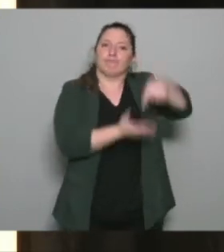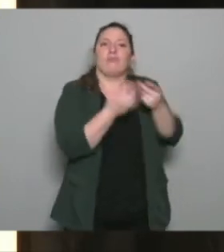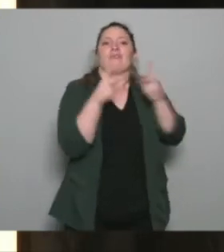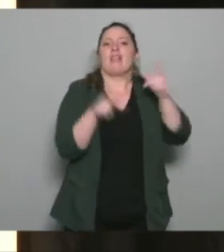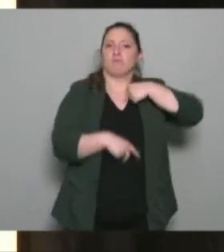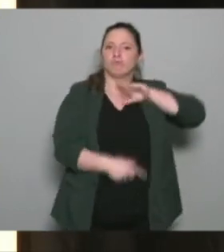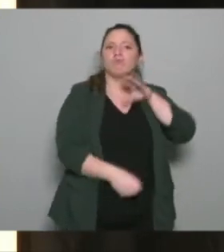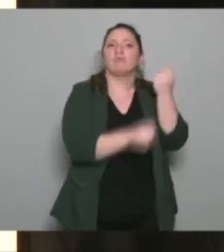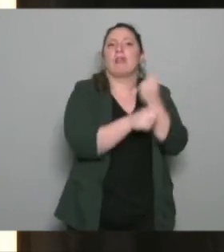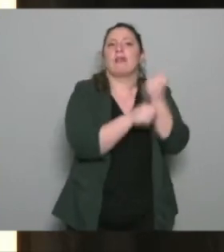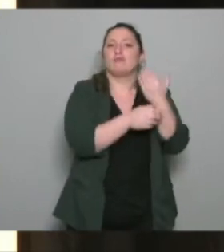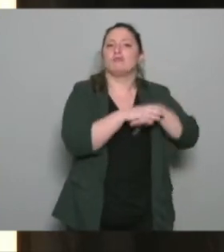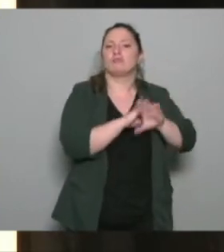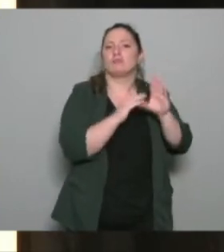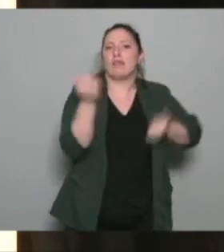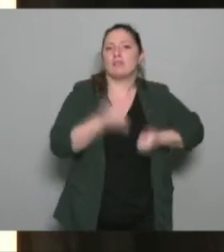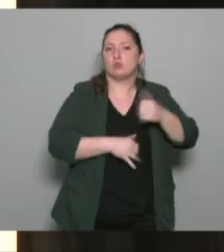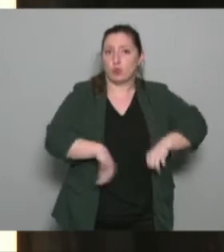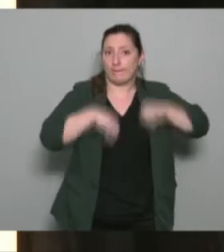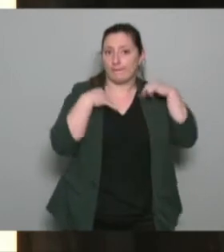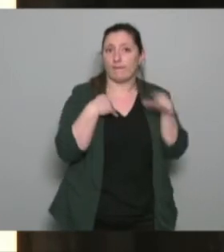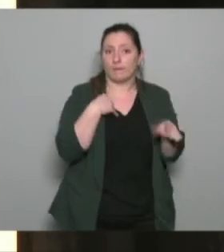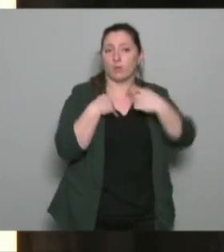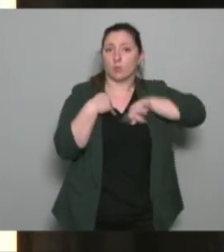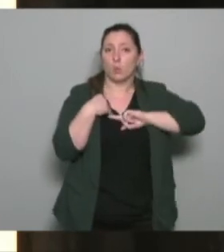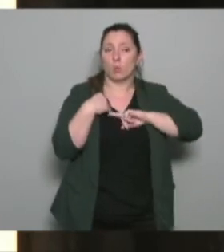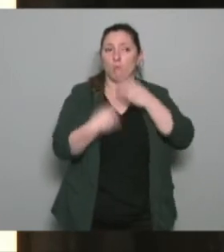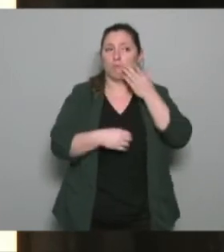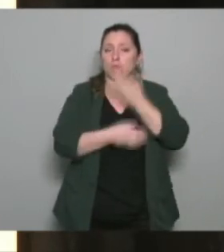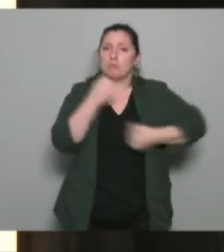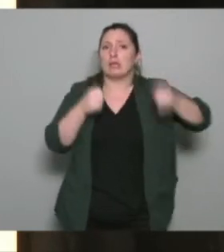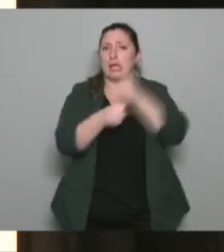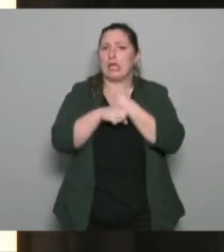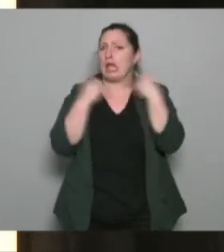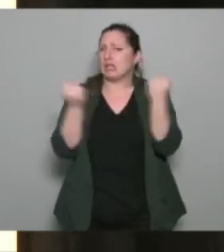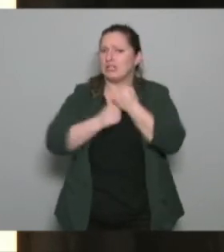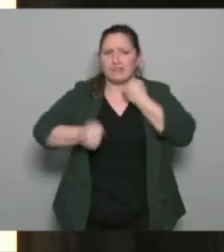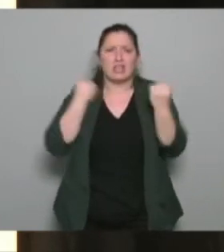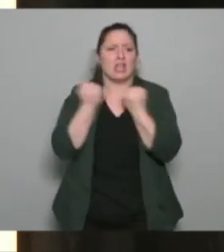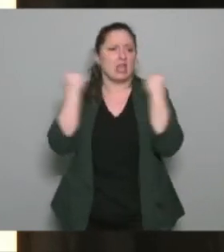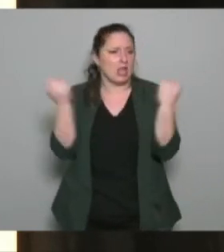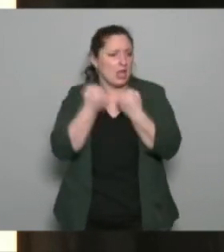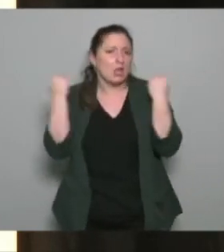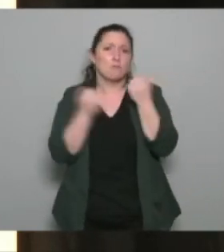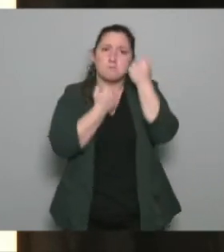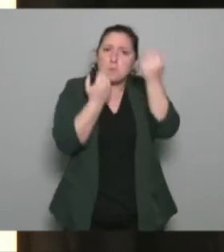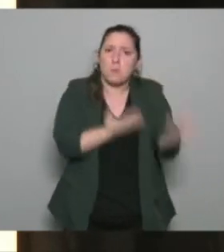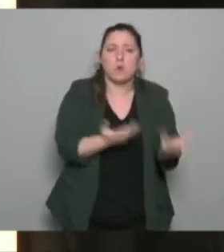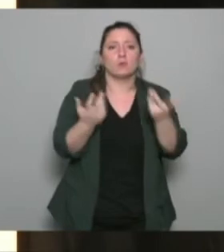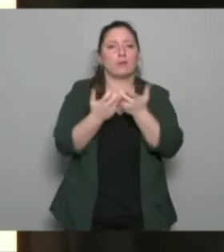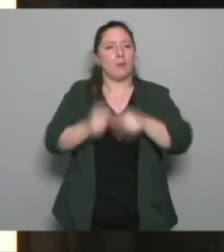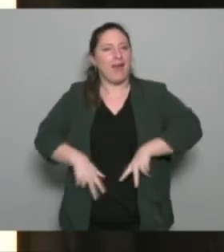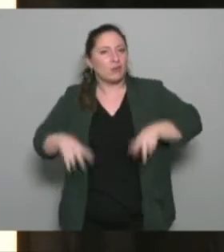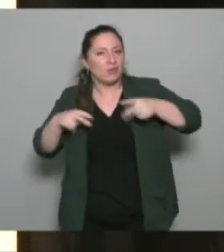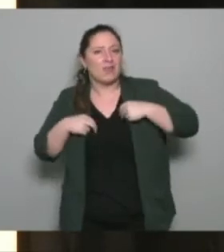je travaille donc au niveau du service jeunesse on a mis en place tout un tas d'activités dont le sport mais aussi des ateliers participatifs